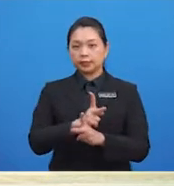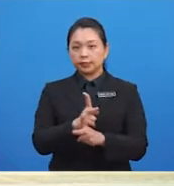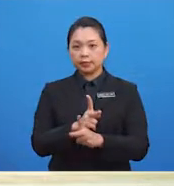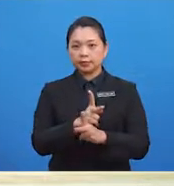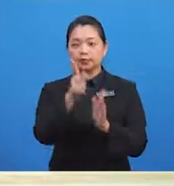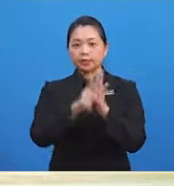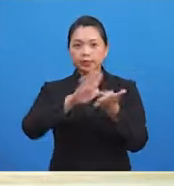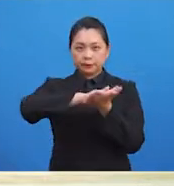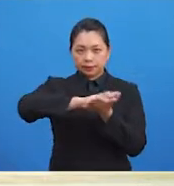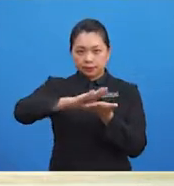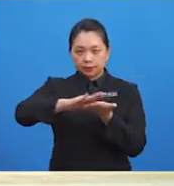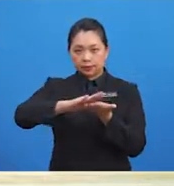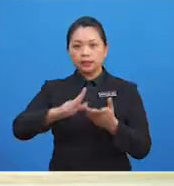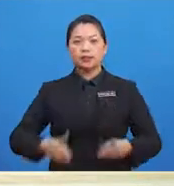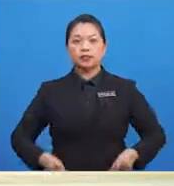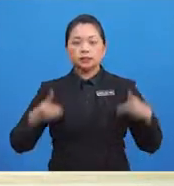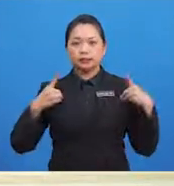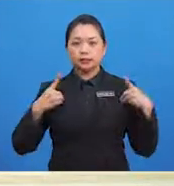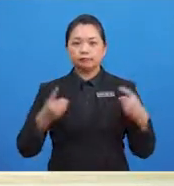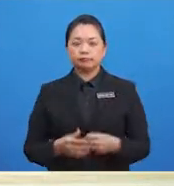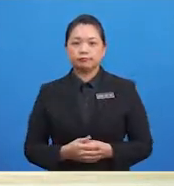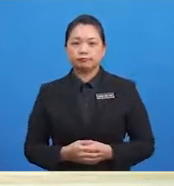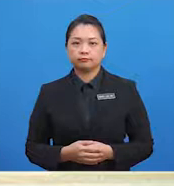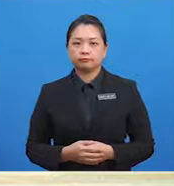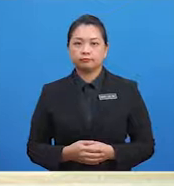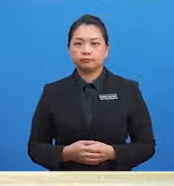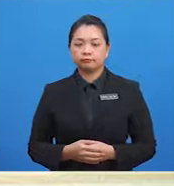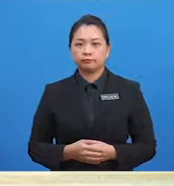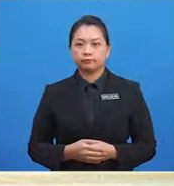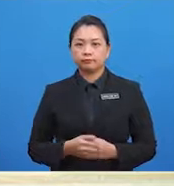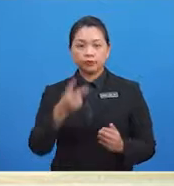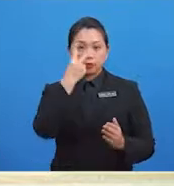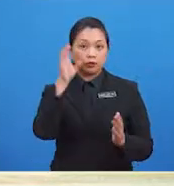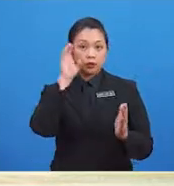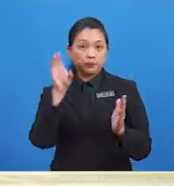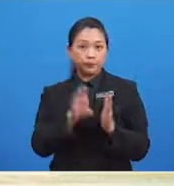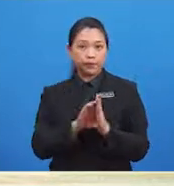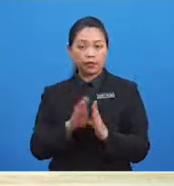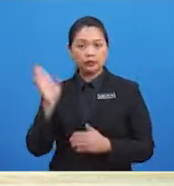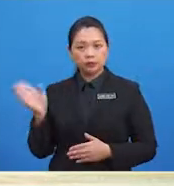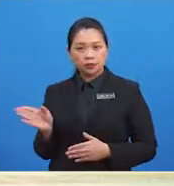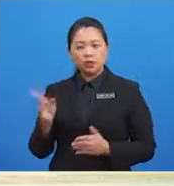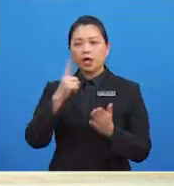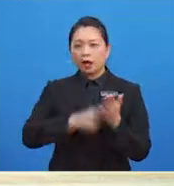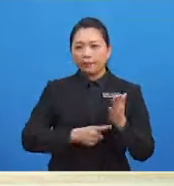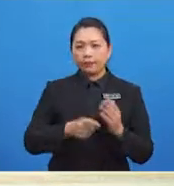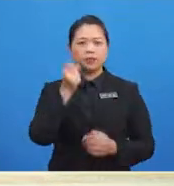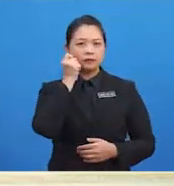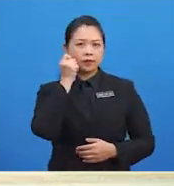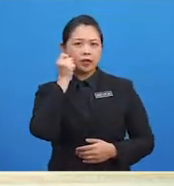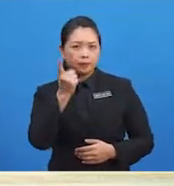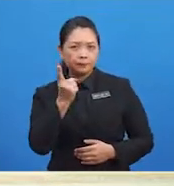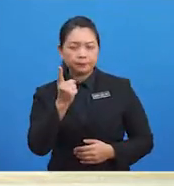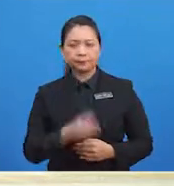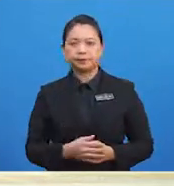dipahami dari gambar ini? Ya, gosok gigi Kita seharusnya